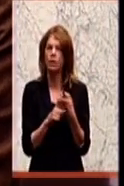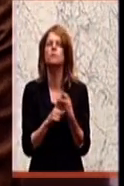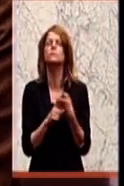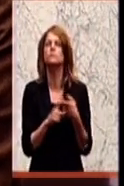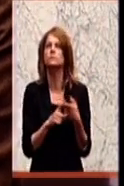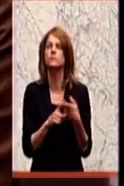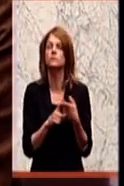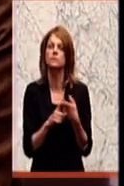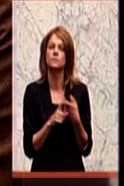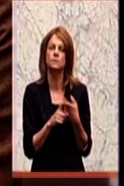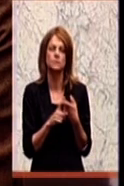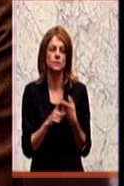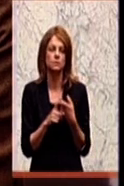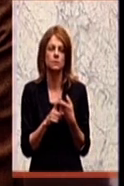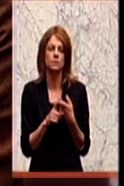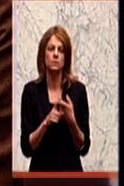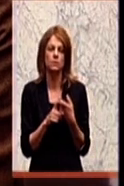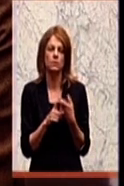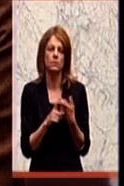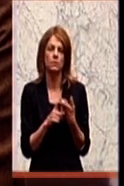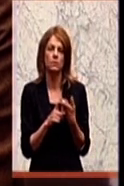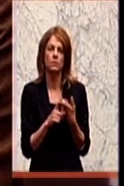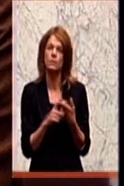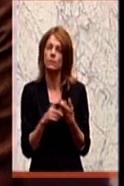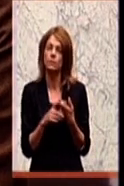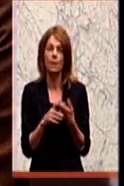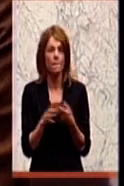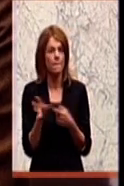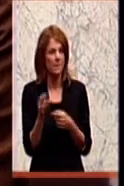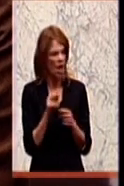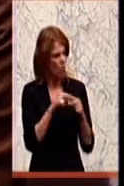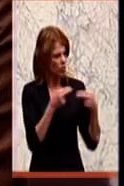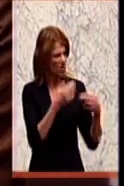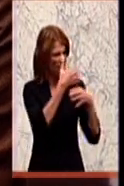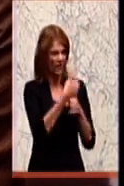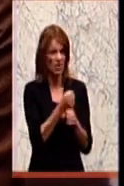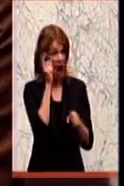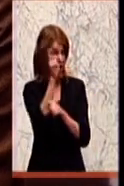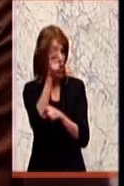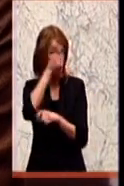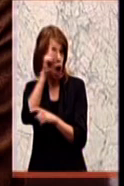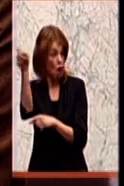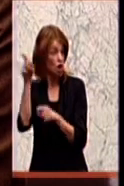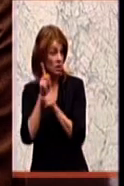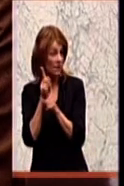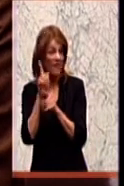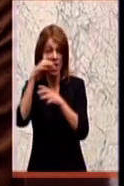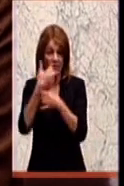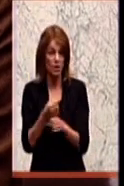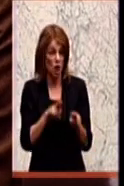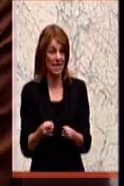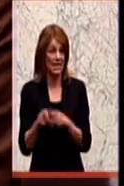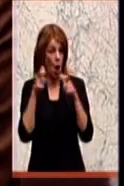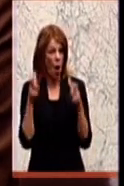der Bundesverfassungsklage in Deutschland, wo ja der Verfassungsgerichtshof dieses